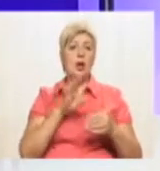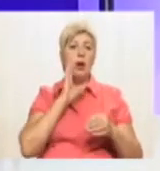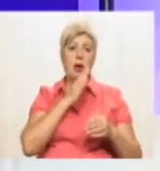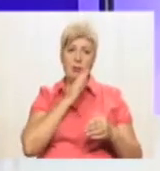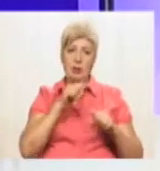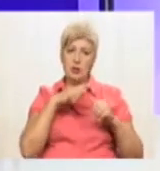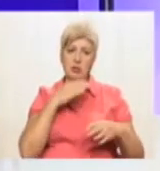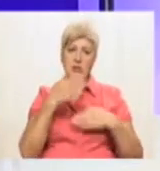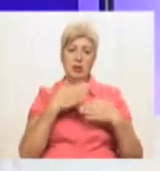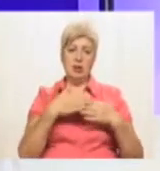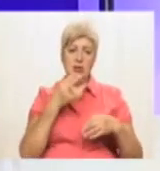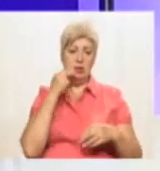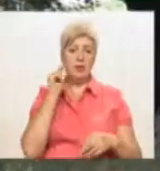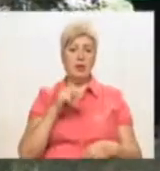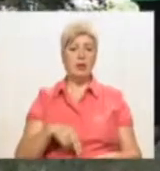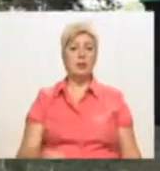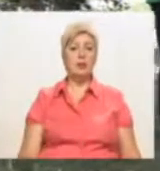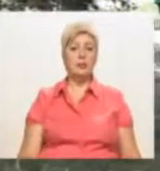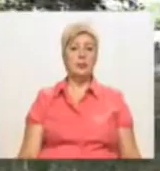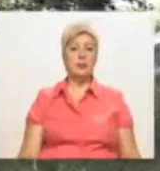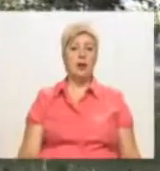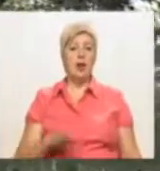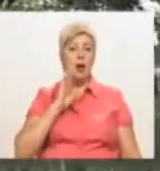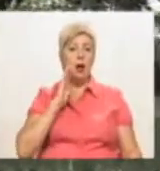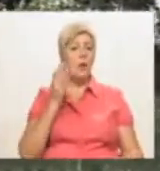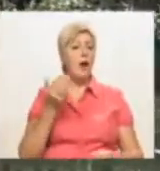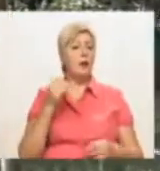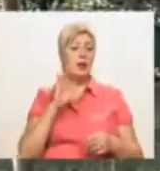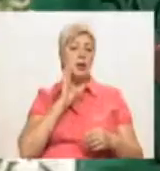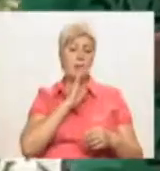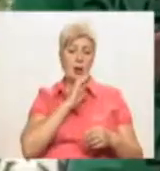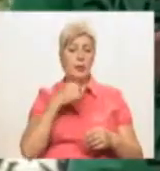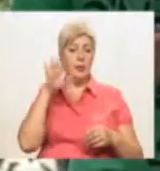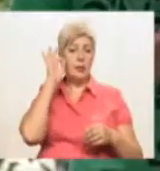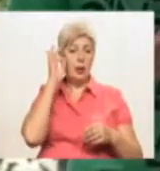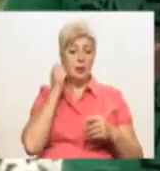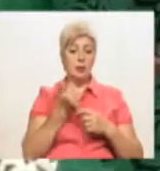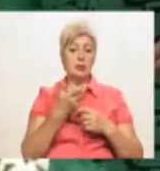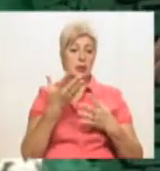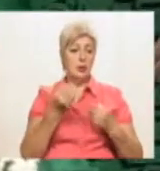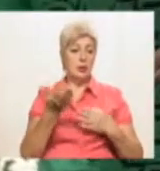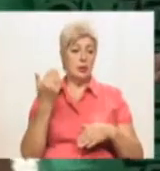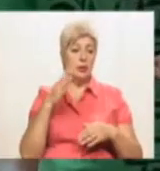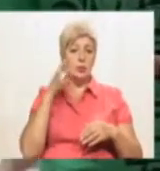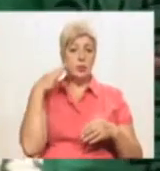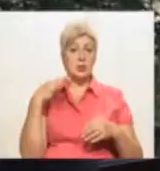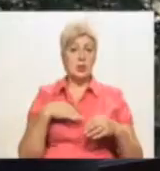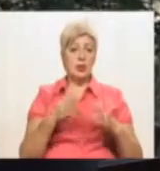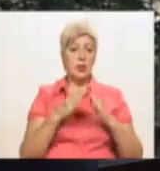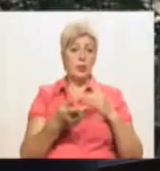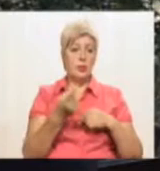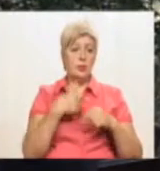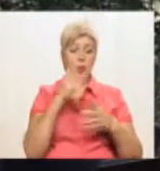Подробиці у сюжеті. Марія Вітрова пригадує, як декілька днів тому її син Артем прийшов додому вось побитий.